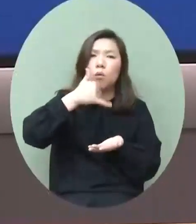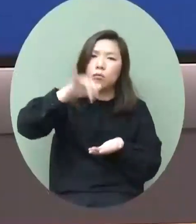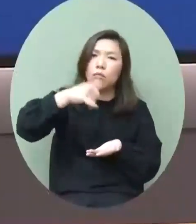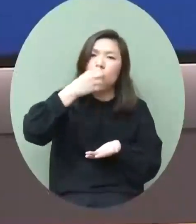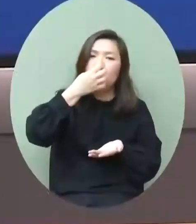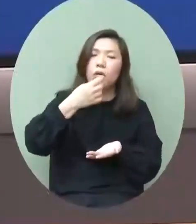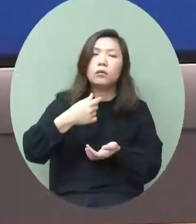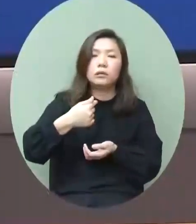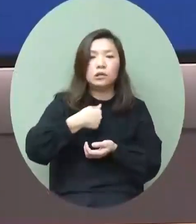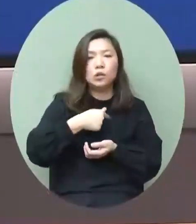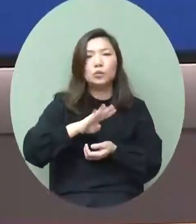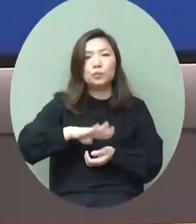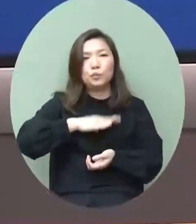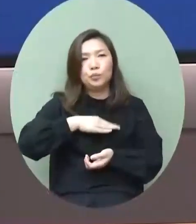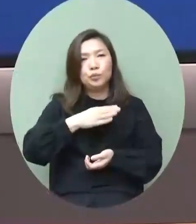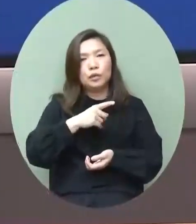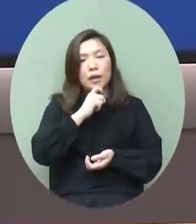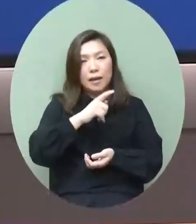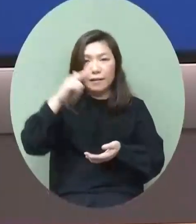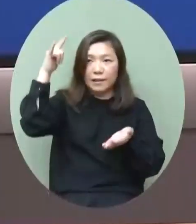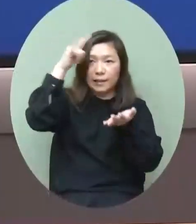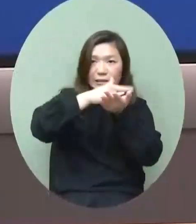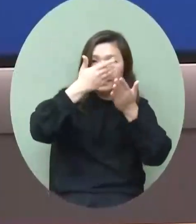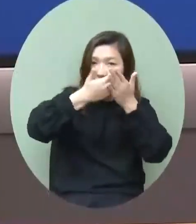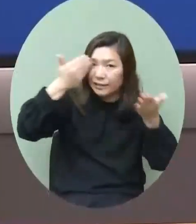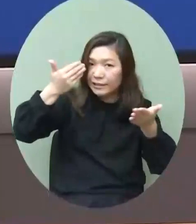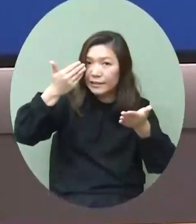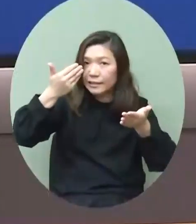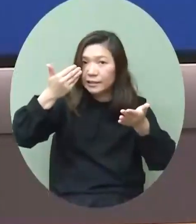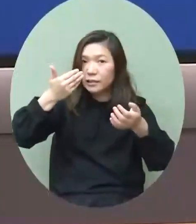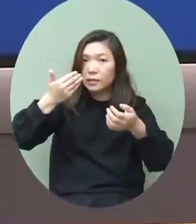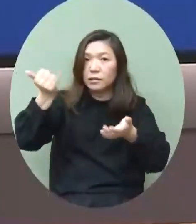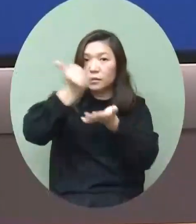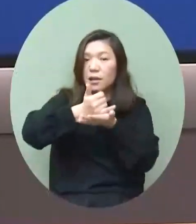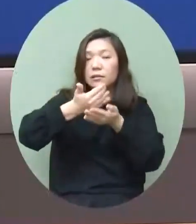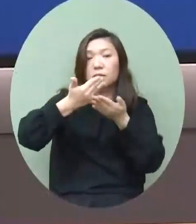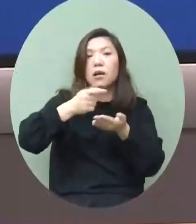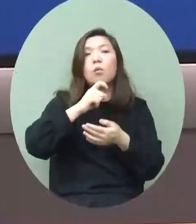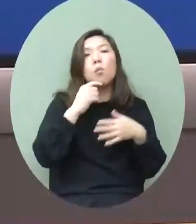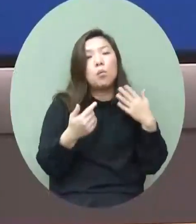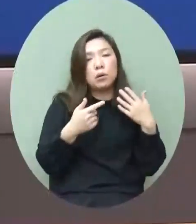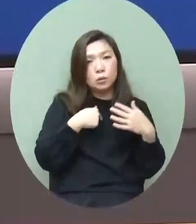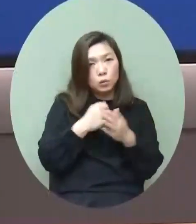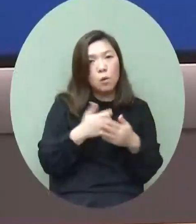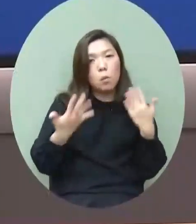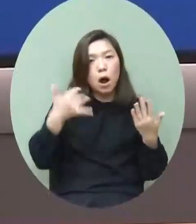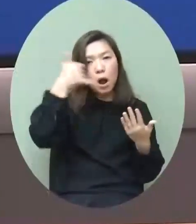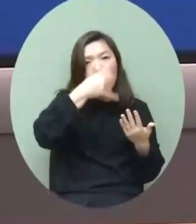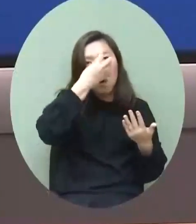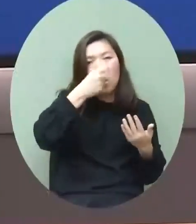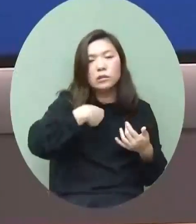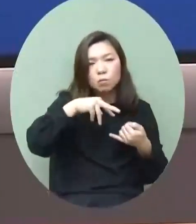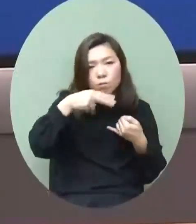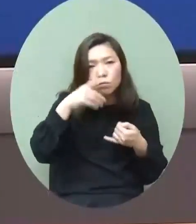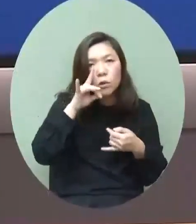同樣也都要滿足上機之前的要求以及來到香港要在酒店那裡檢疫所以是逐